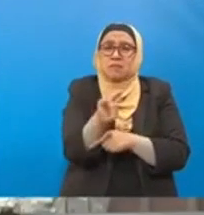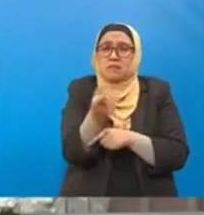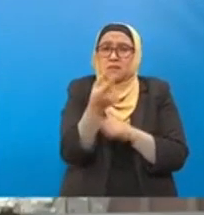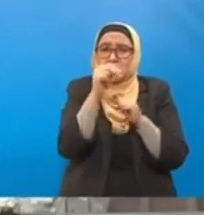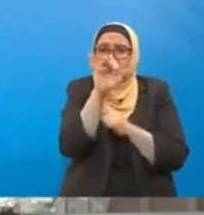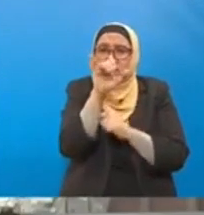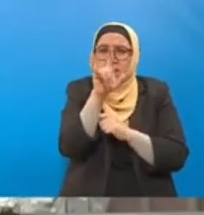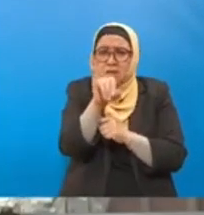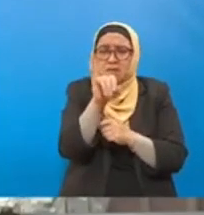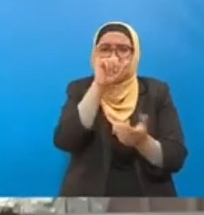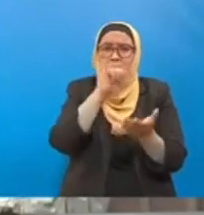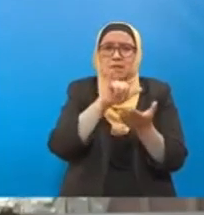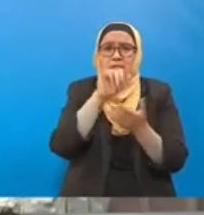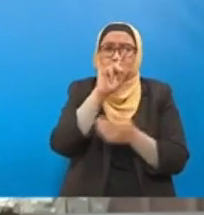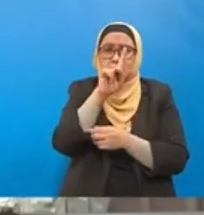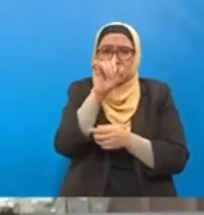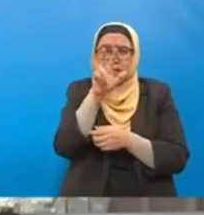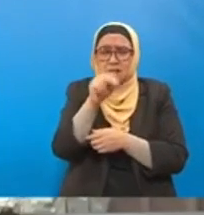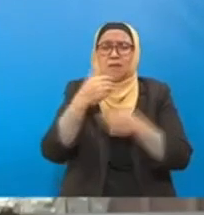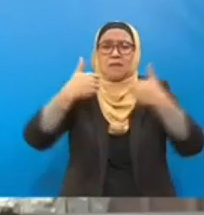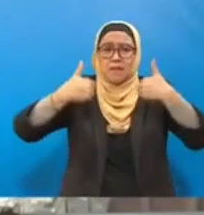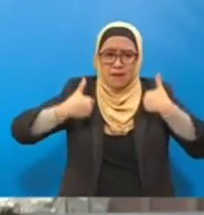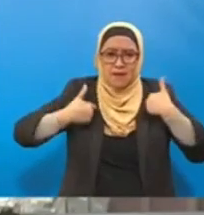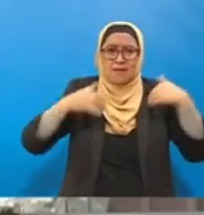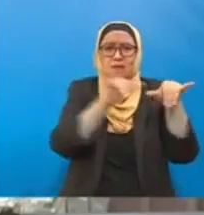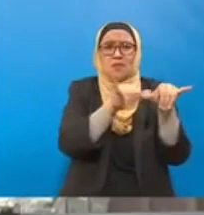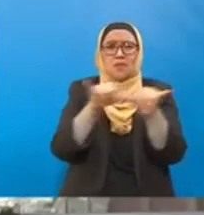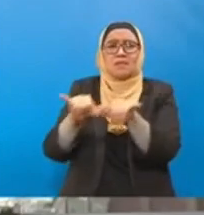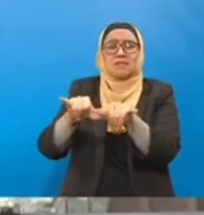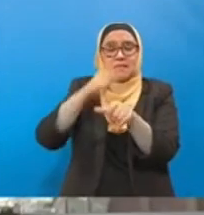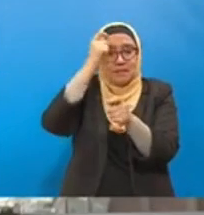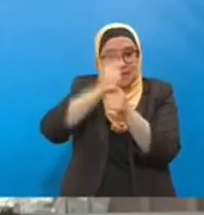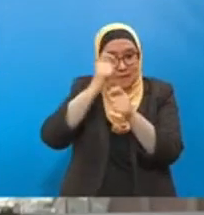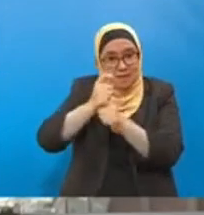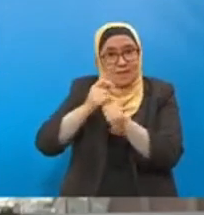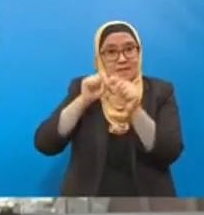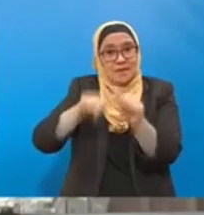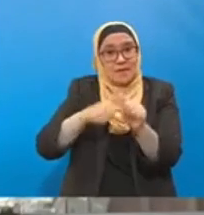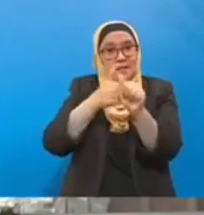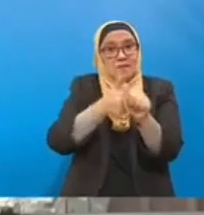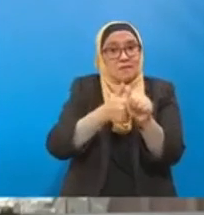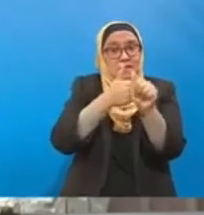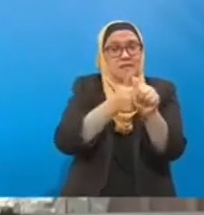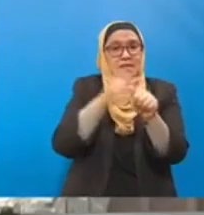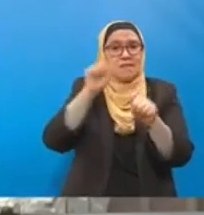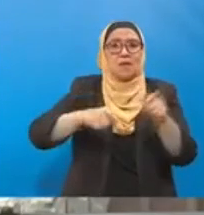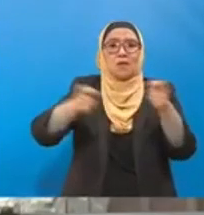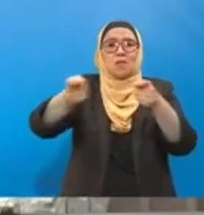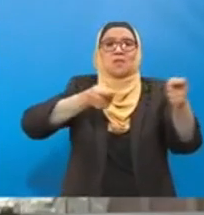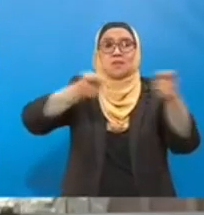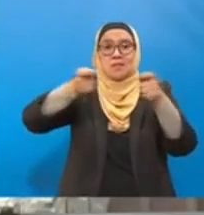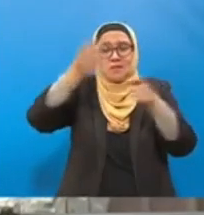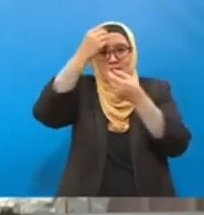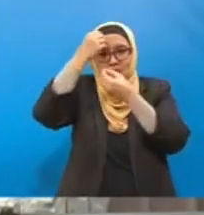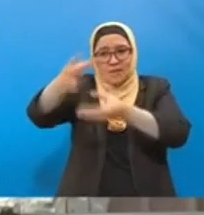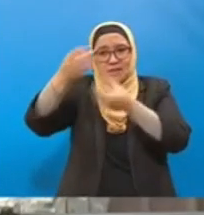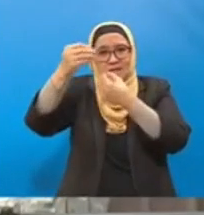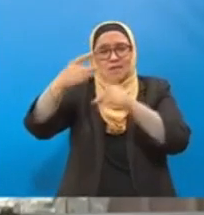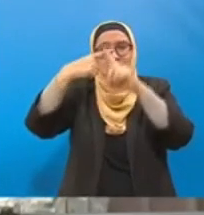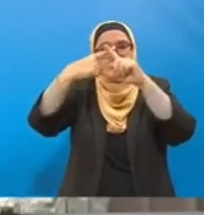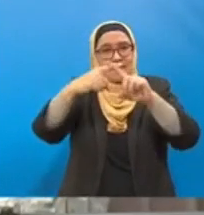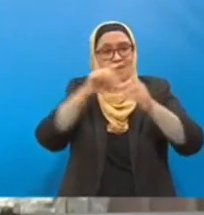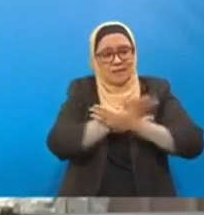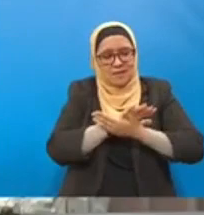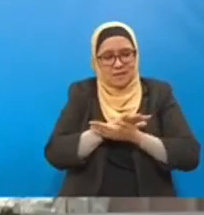ada ada piawaian tertentu yang kita perlu bangunkan supaya kita boleh pasaran, sebab kita kena kontrol untuk maklumat Dewan Mulia, kita